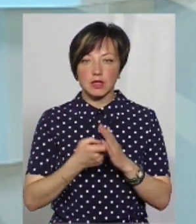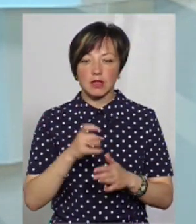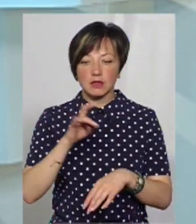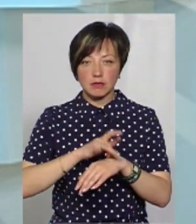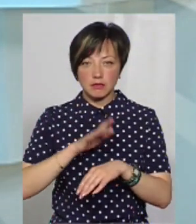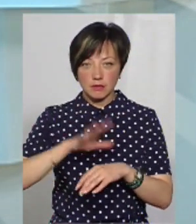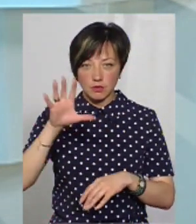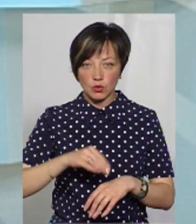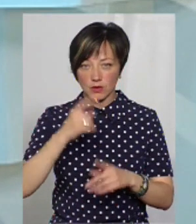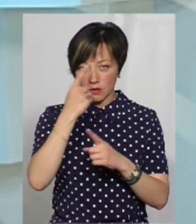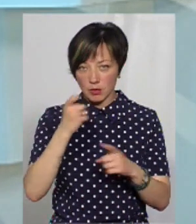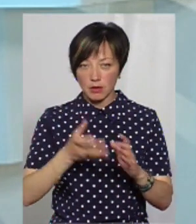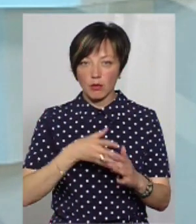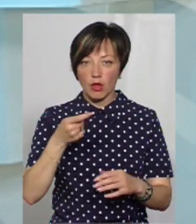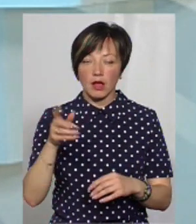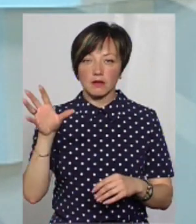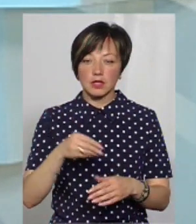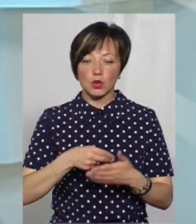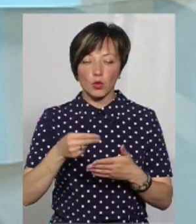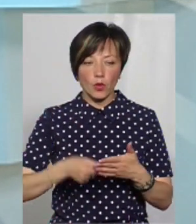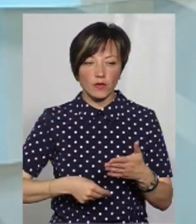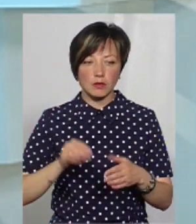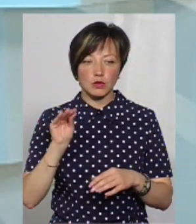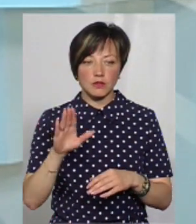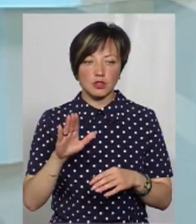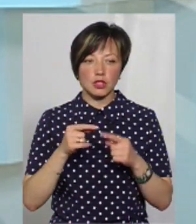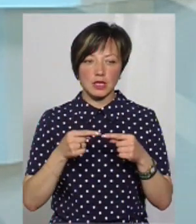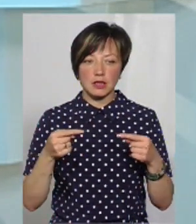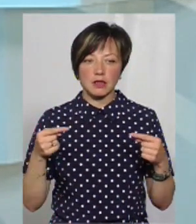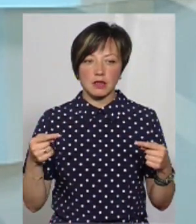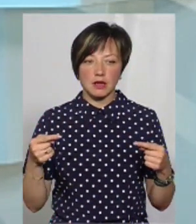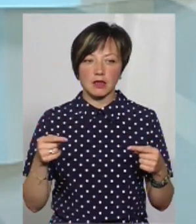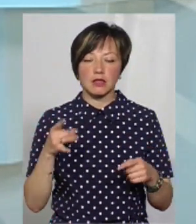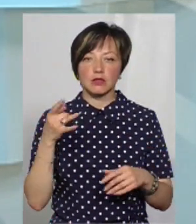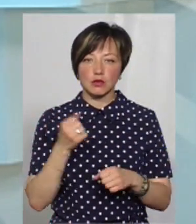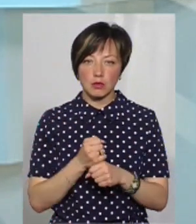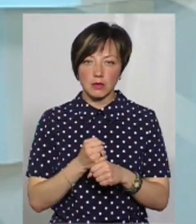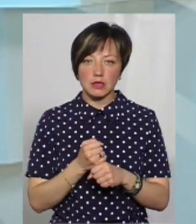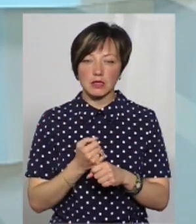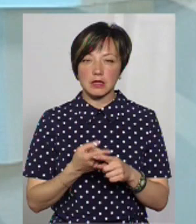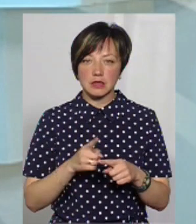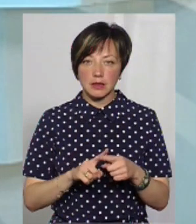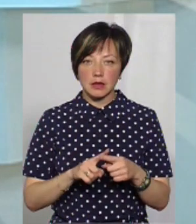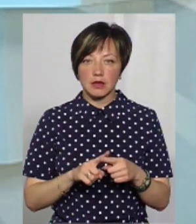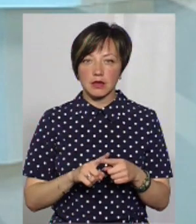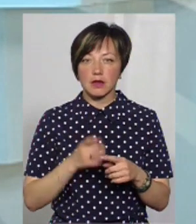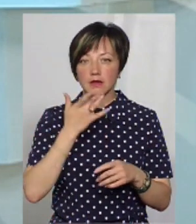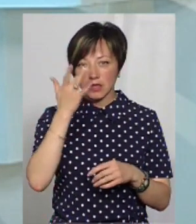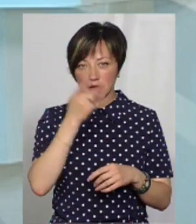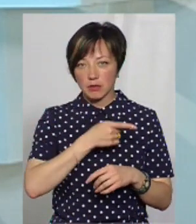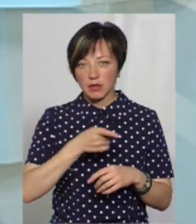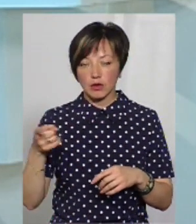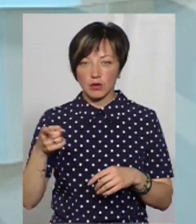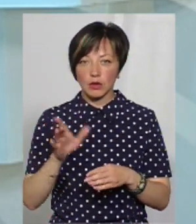знати всю необхідну інформацію, подати всі довідки, посвідчення і так далі, і так далі, і зробити, тому що літній